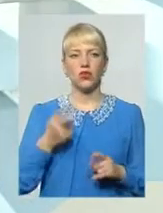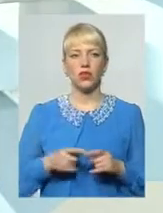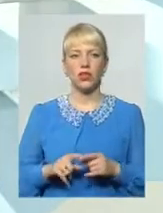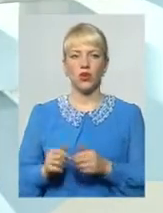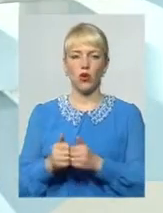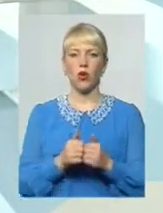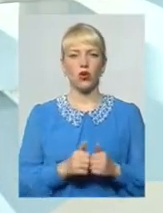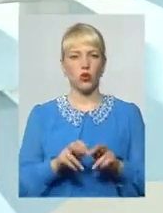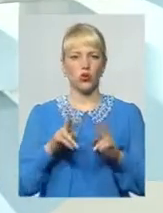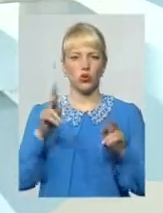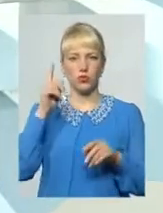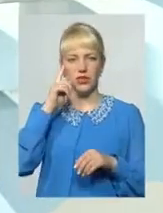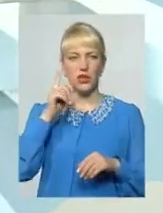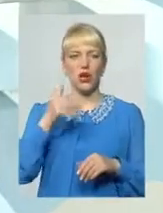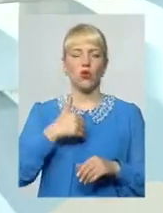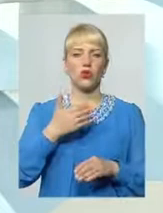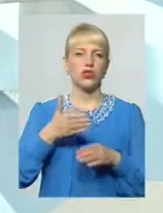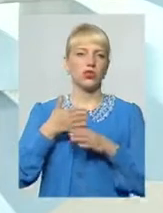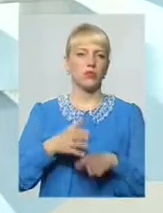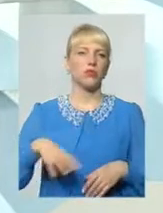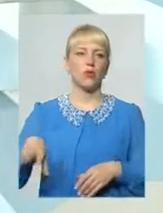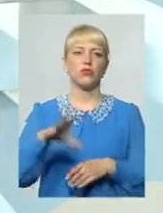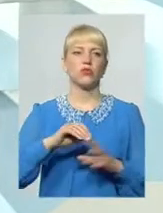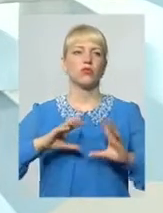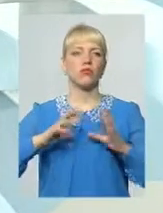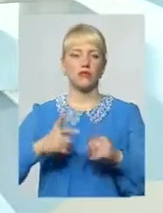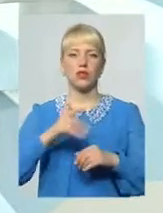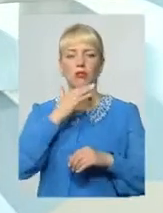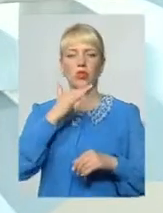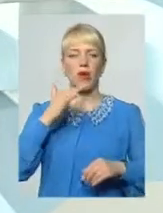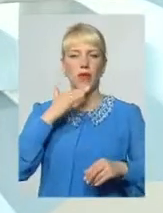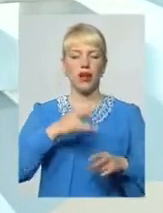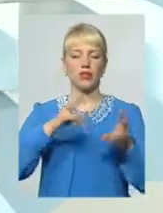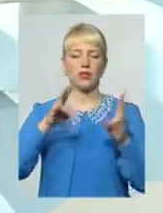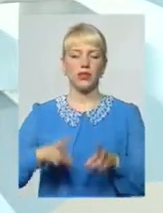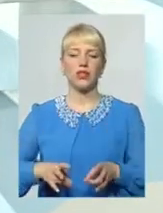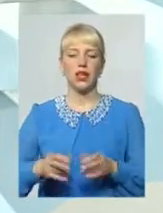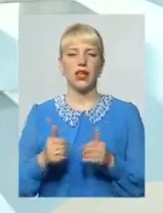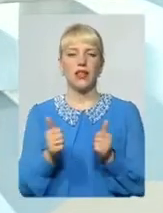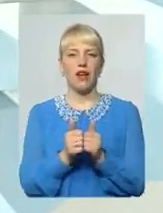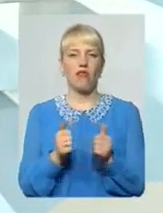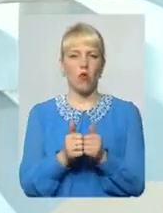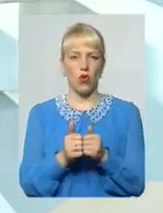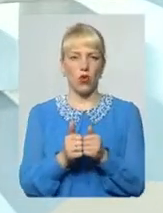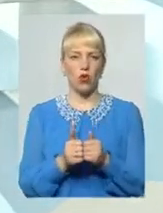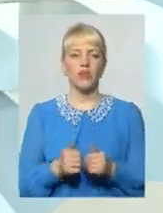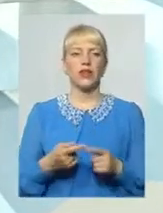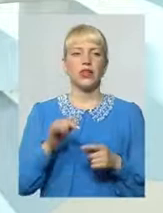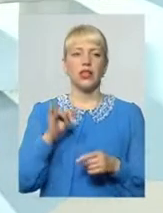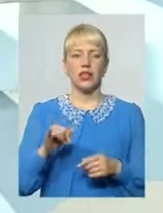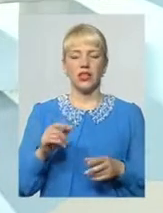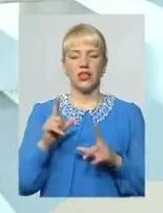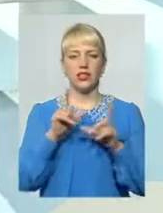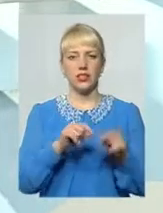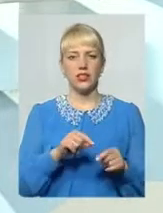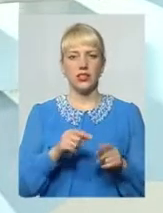однодумців, то хочеться допомогти всьому світу Бо так багато біди навколо зараз поряд І їздимо в